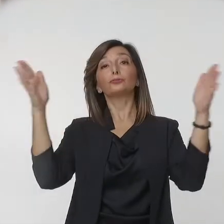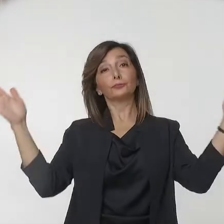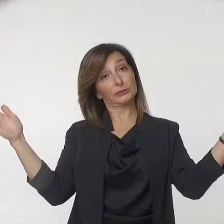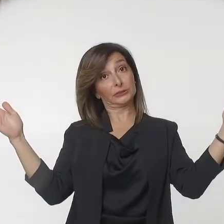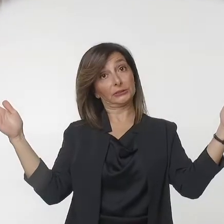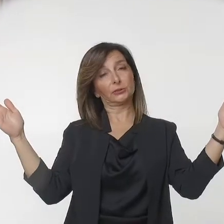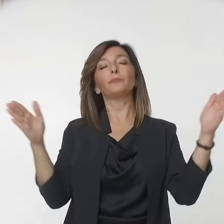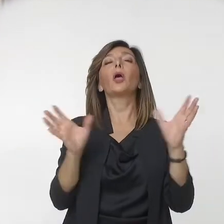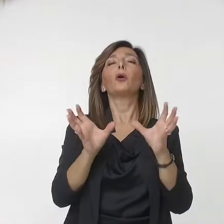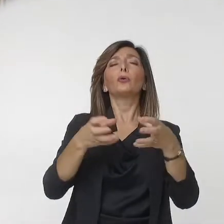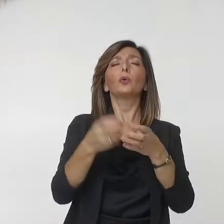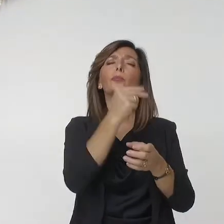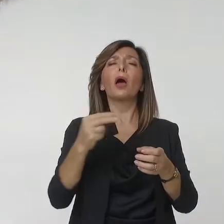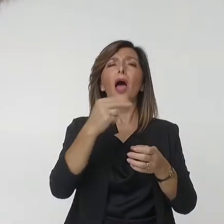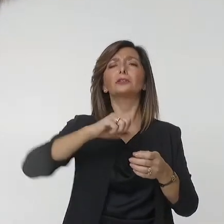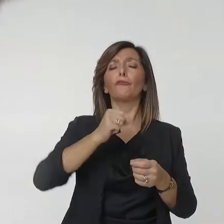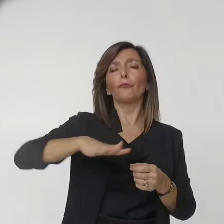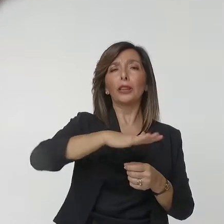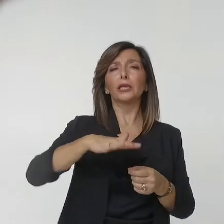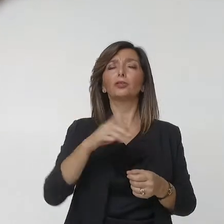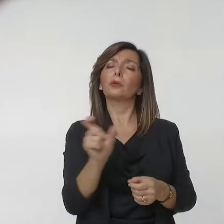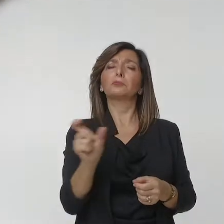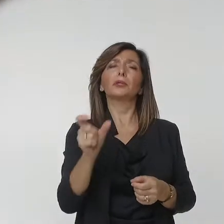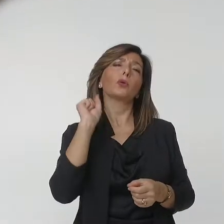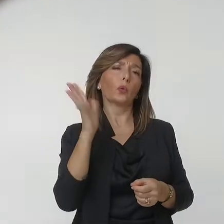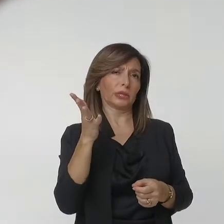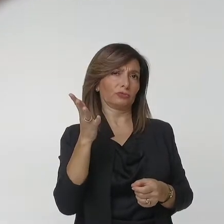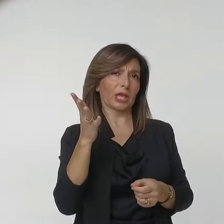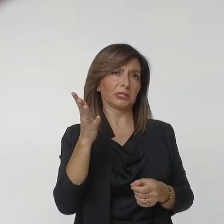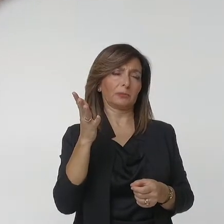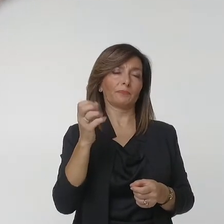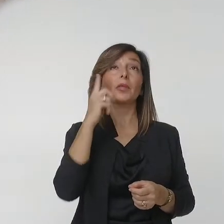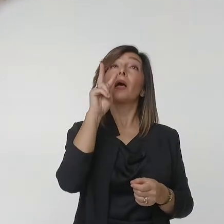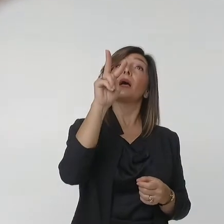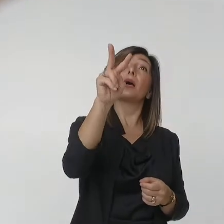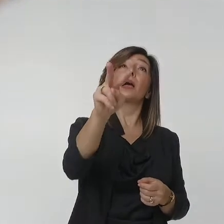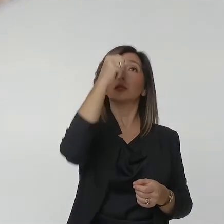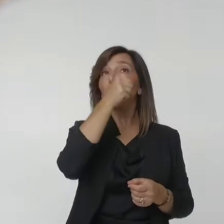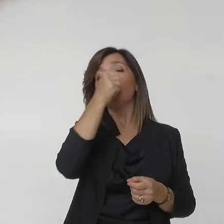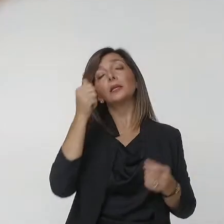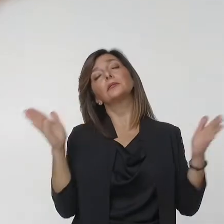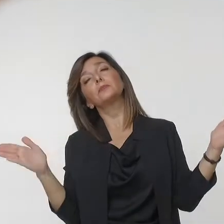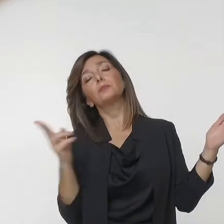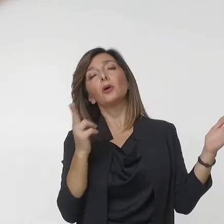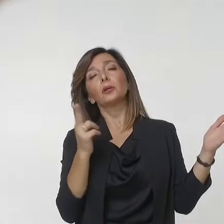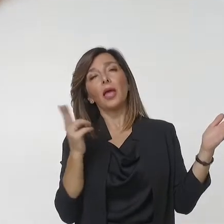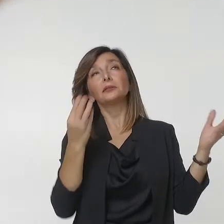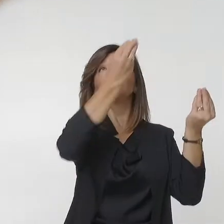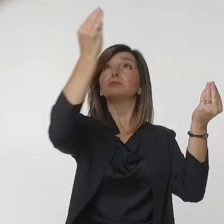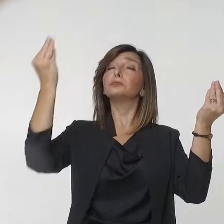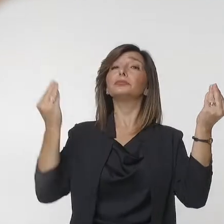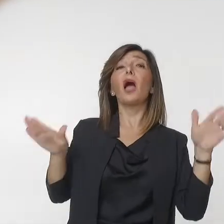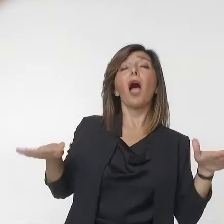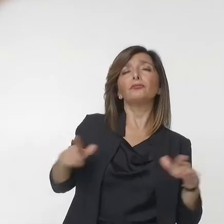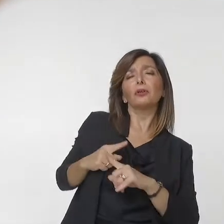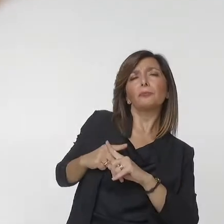del quindicesimo secolo presenta un Cristo in croce e morente ed angeli della passione. È